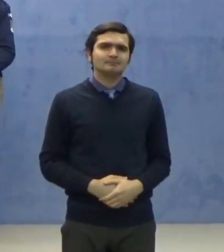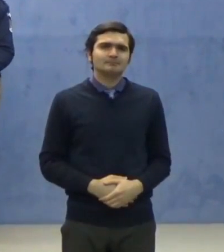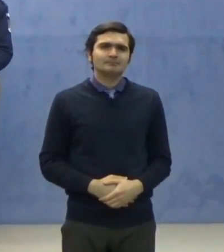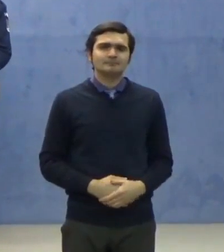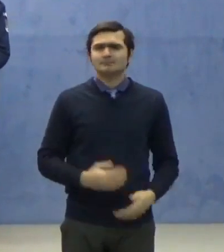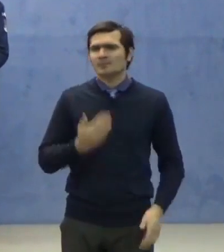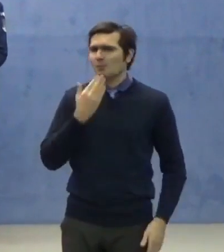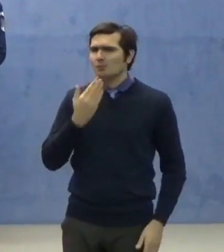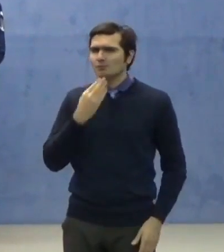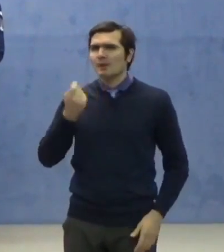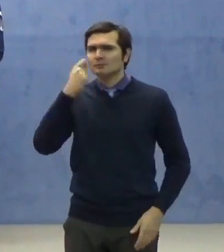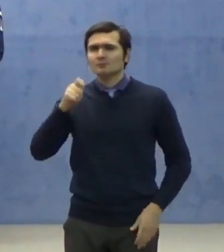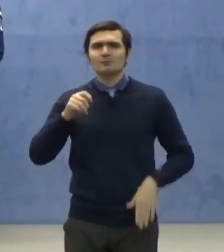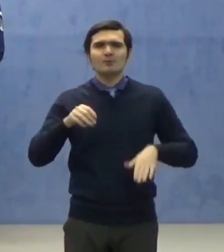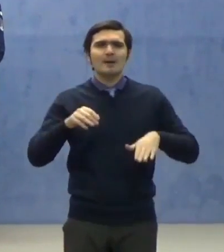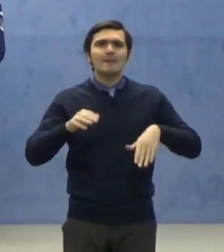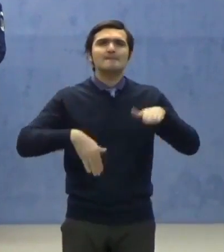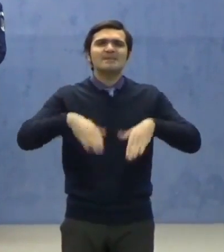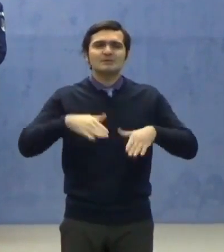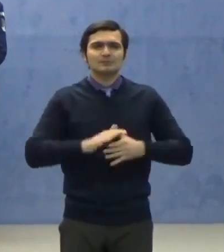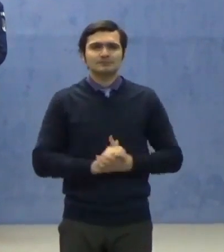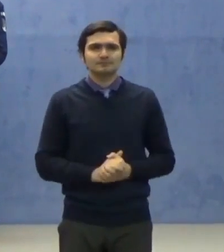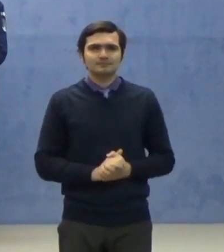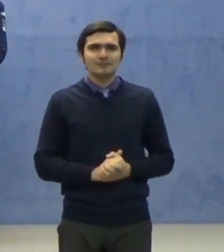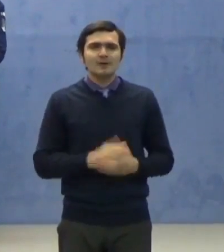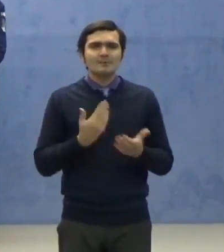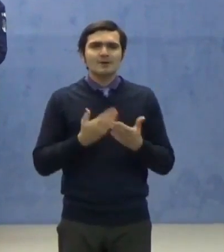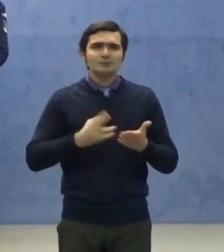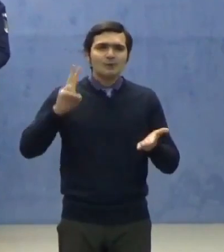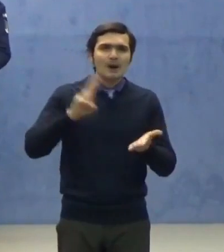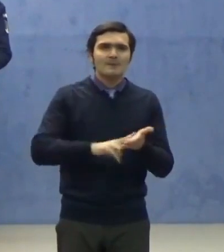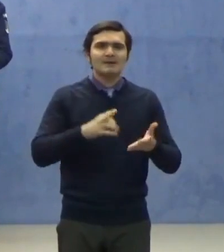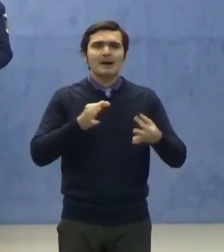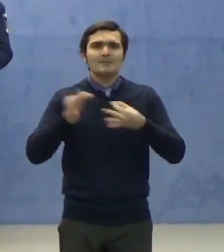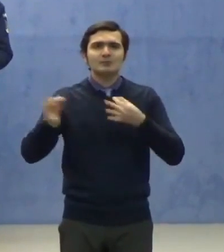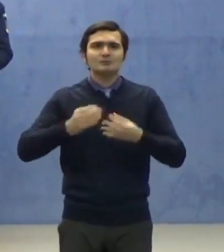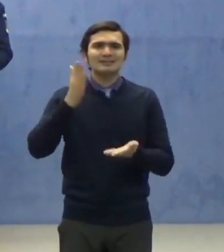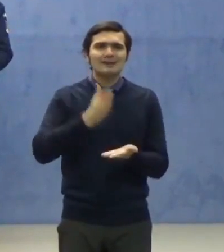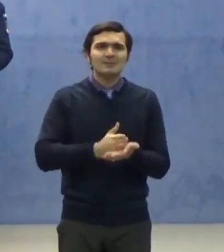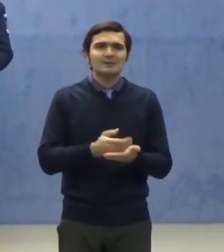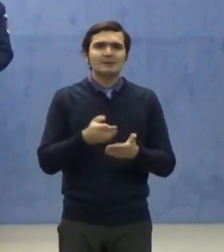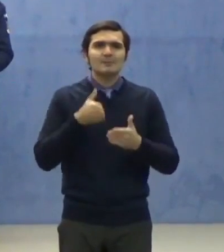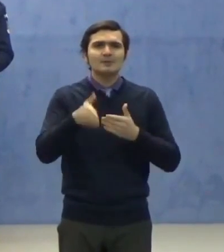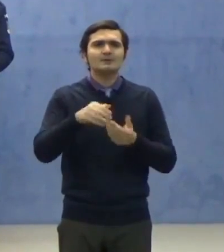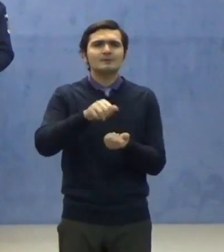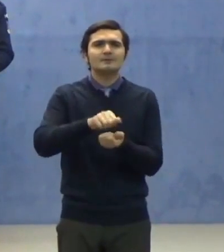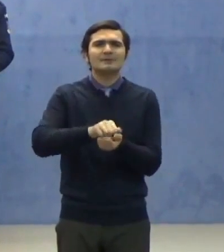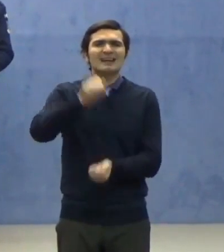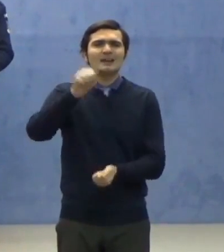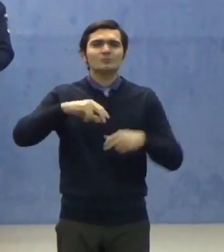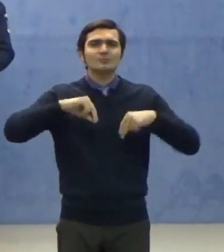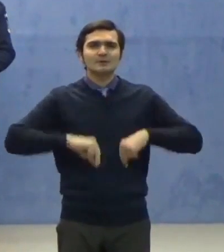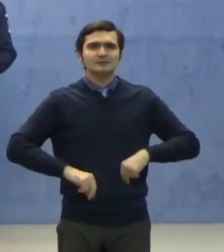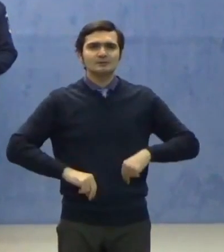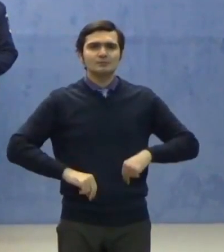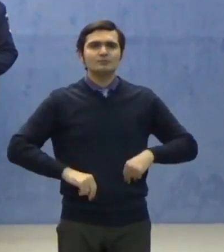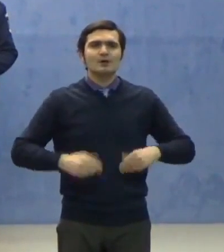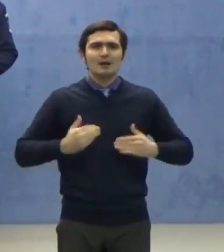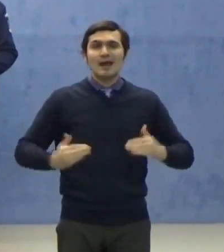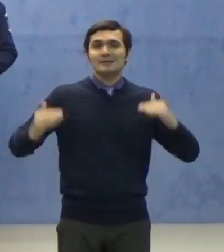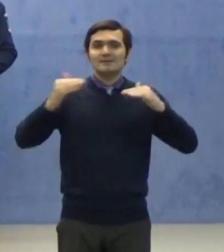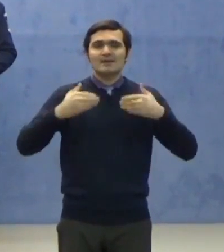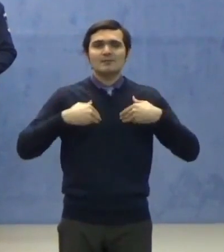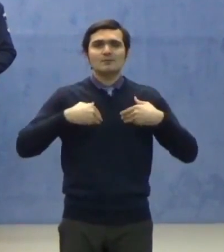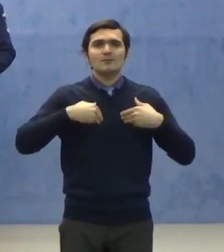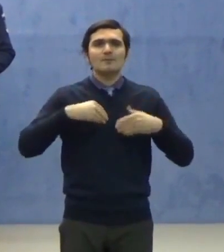Mulțumesc, domnule ministru! În aplicarea măsurilor stabilite prin Decretul Prezidențial, la nivelul Ministerului Afacerilor